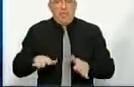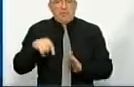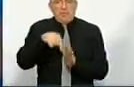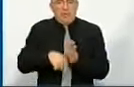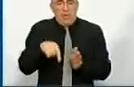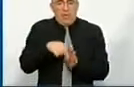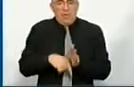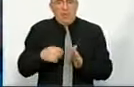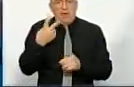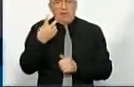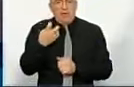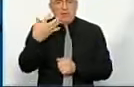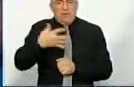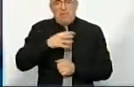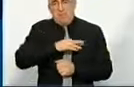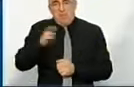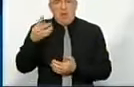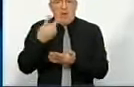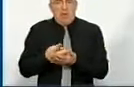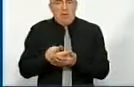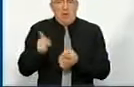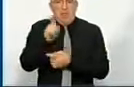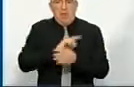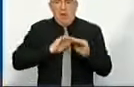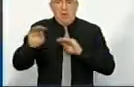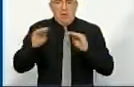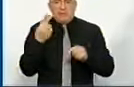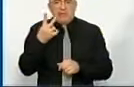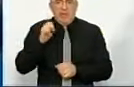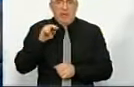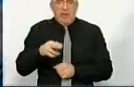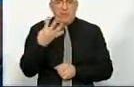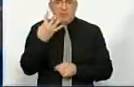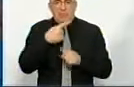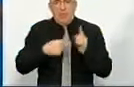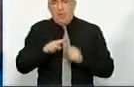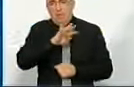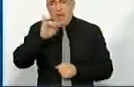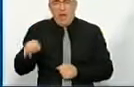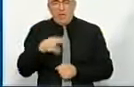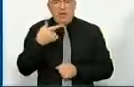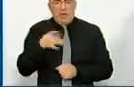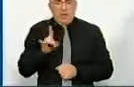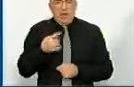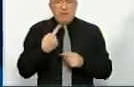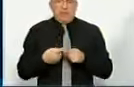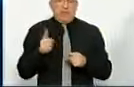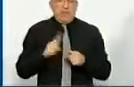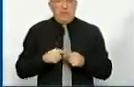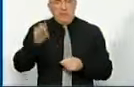значення. 250 мільйонів лежить на переобладнання СНАПів. 4,5 мільярди гривень – це